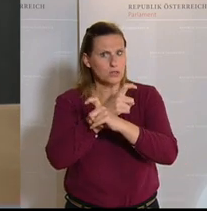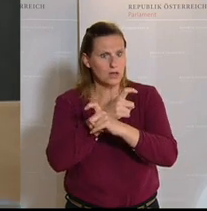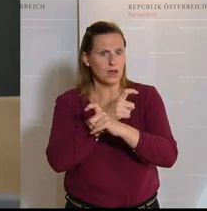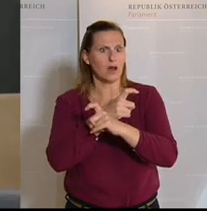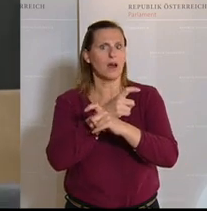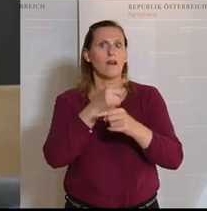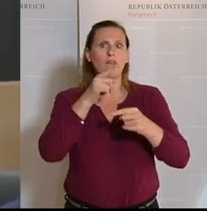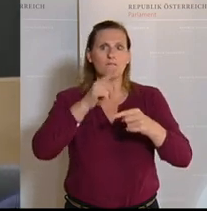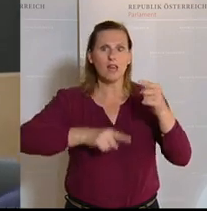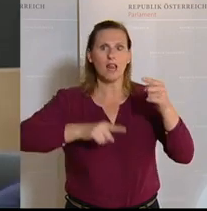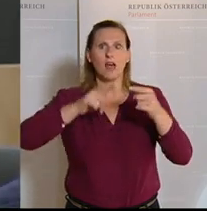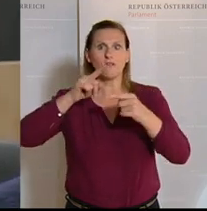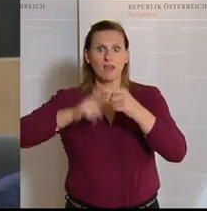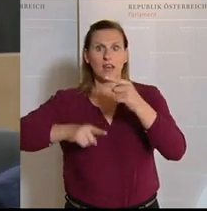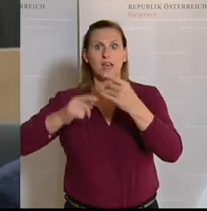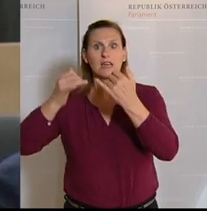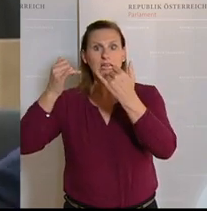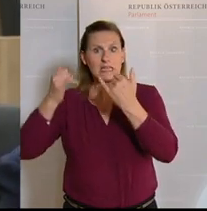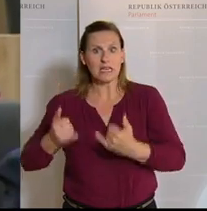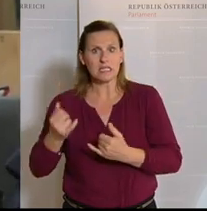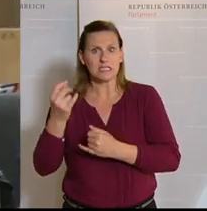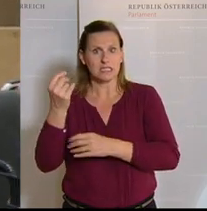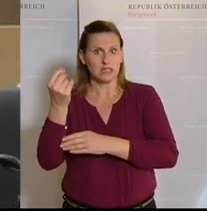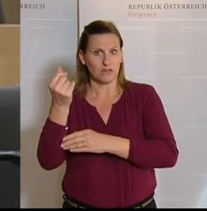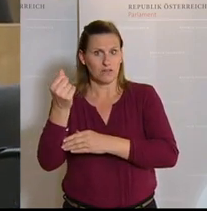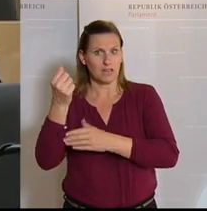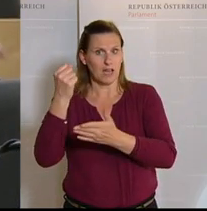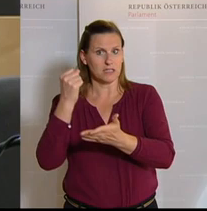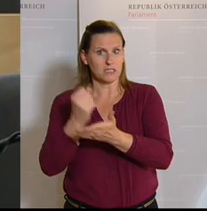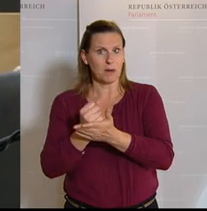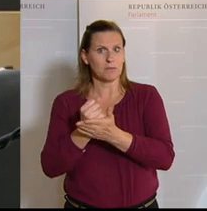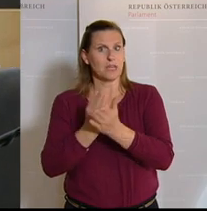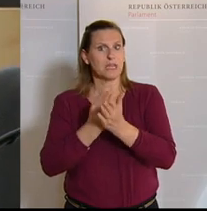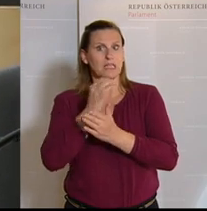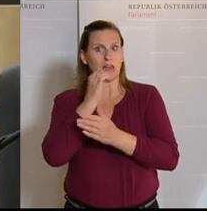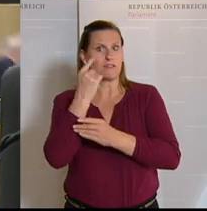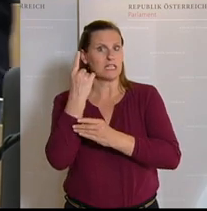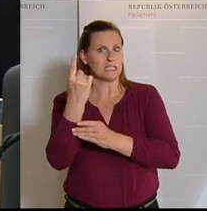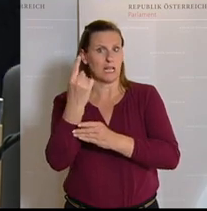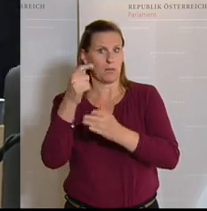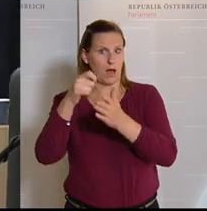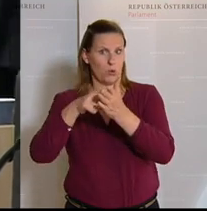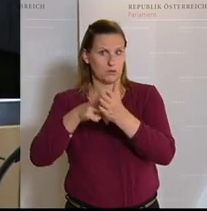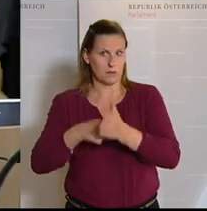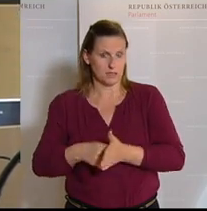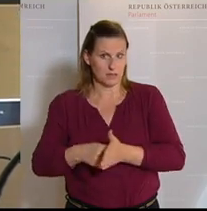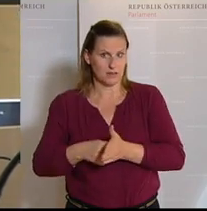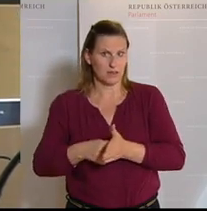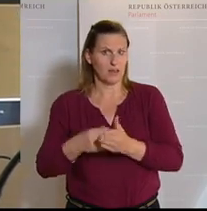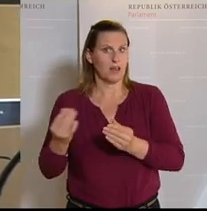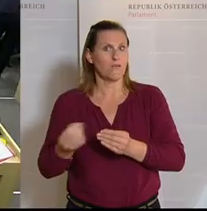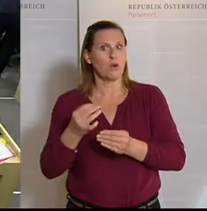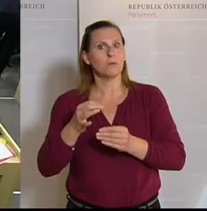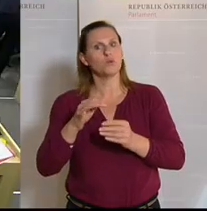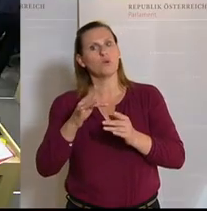dürfen die Finanzämter nicht selbst korrigieren, weil die Finanzämter bei der Prüfung lediglich als